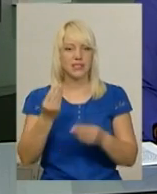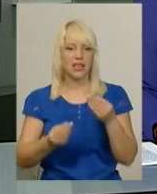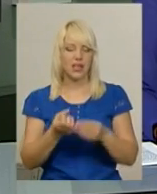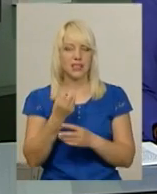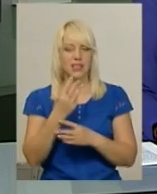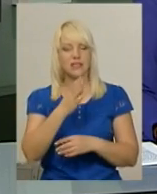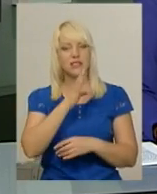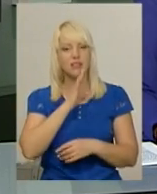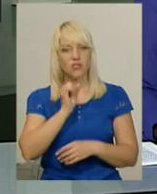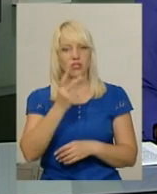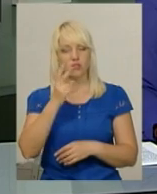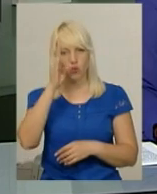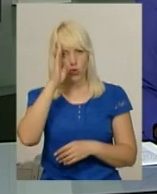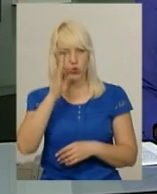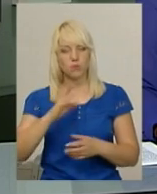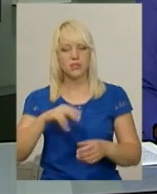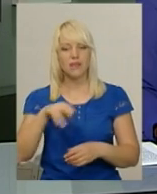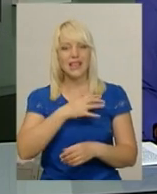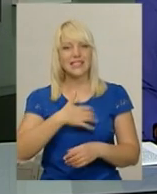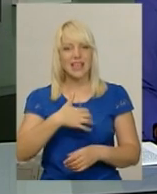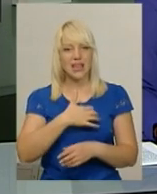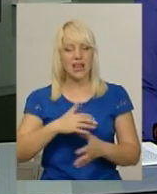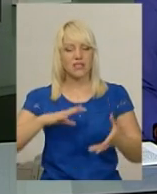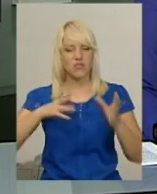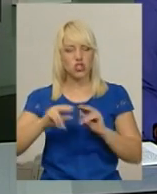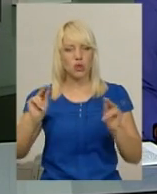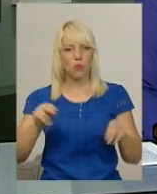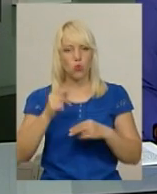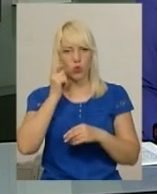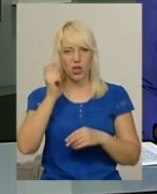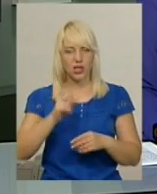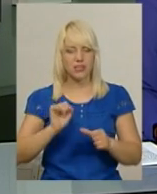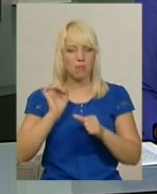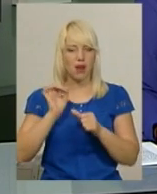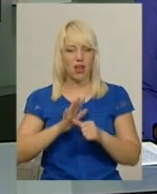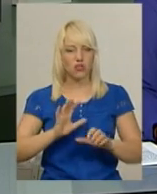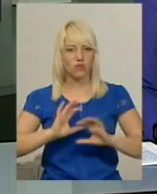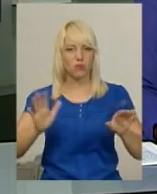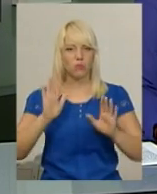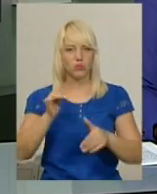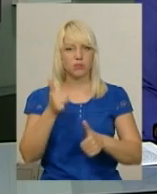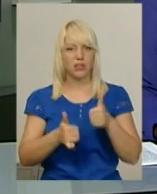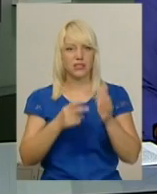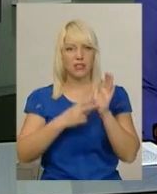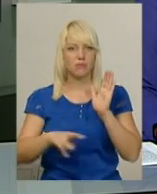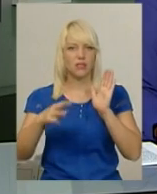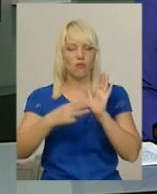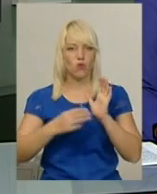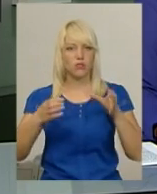зіграють 13 дівчат і двоє хлопців з Деражні. Загалом на Чемпіонаті України з пляжного волейболу змагатимуться 78 команд.